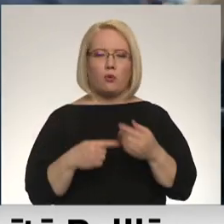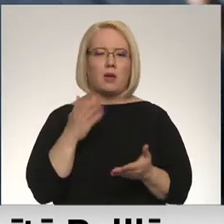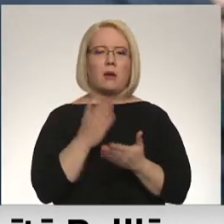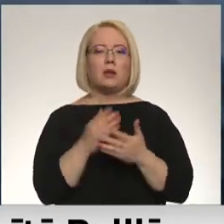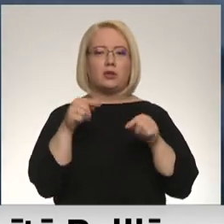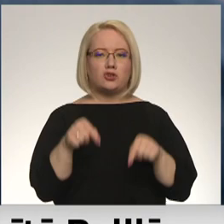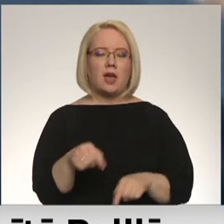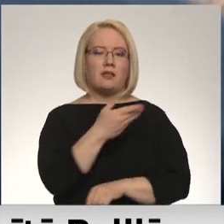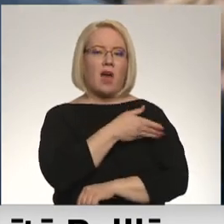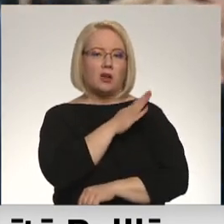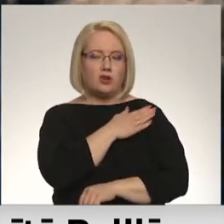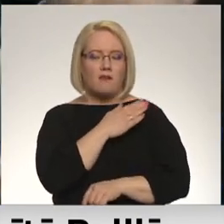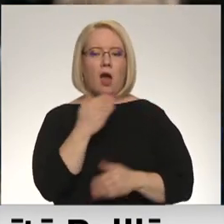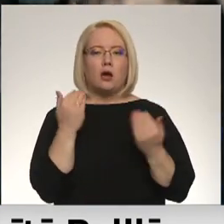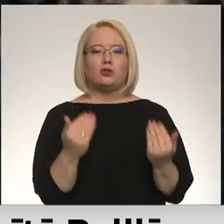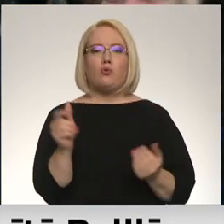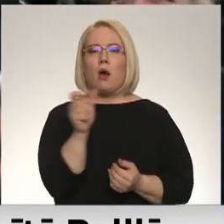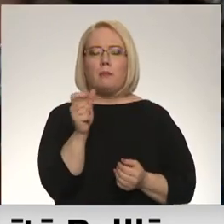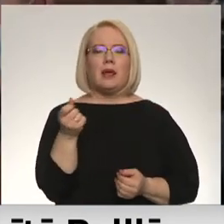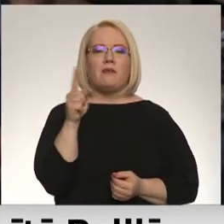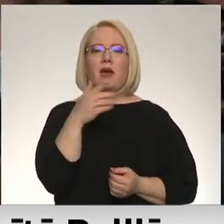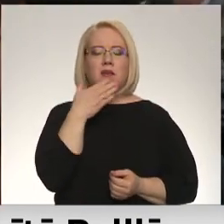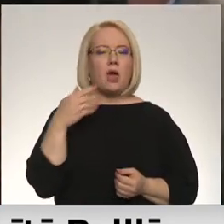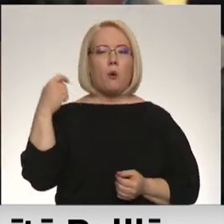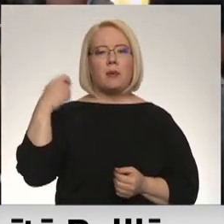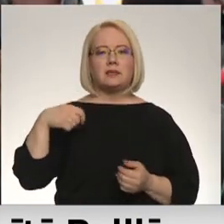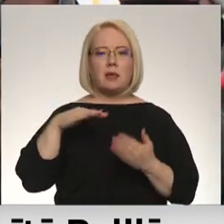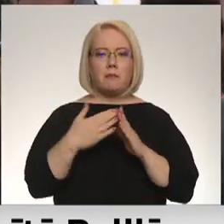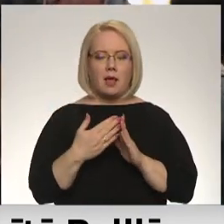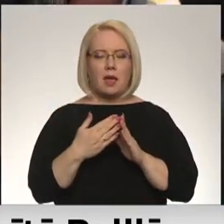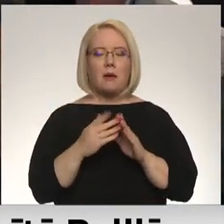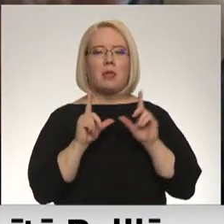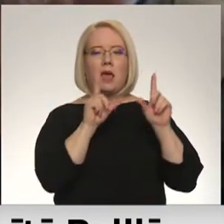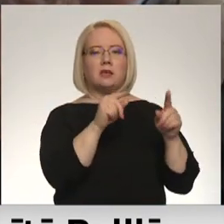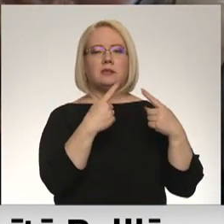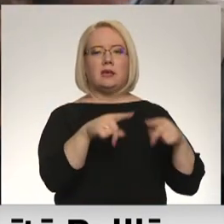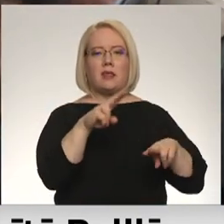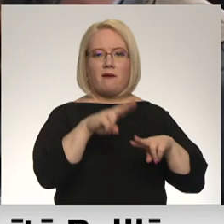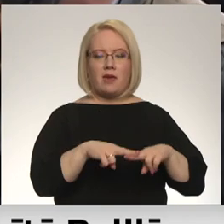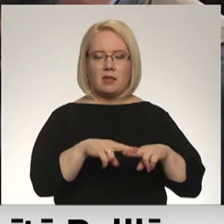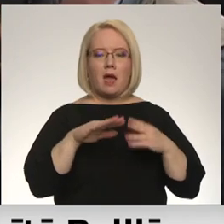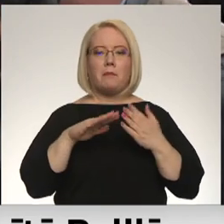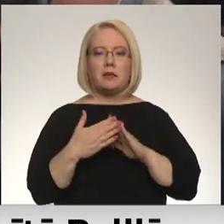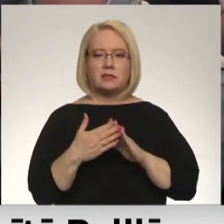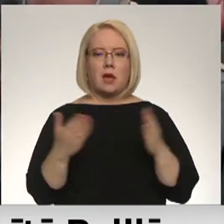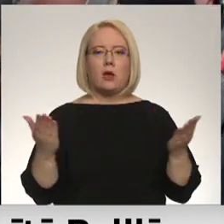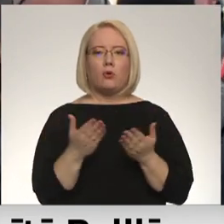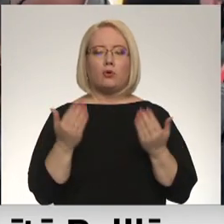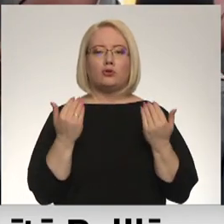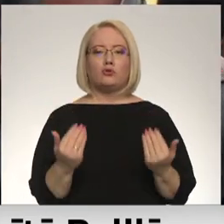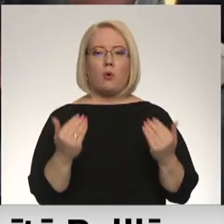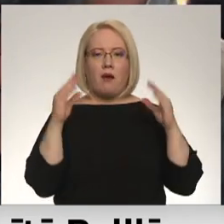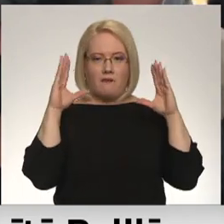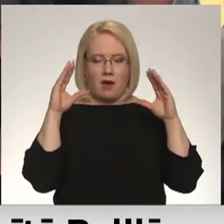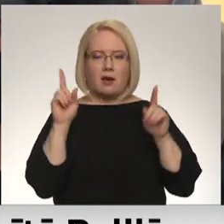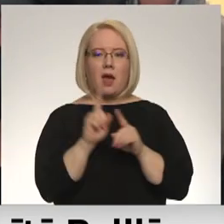Varšavā. Šobrīd viņš vairs nav šeit prezidenta pilī, bet ir devies uz citu vietu. Pilsētā, kur šovakar arī